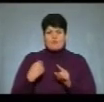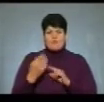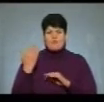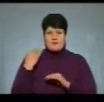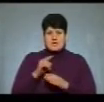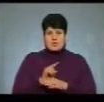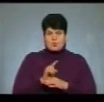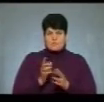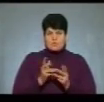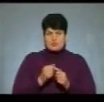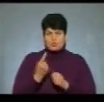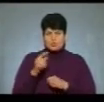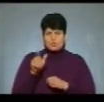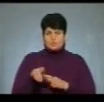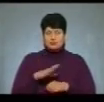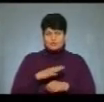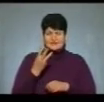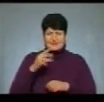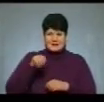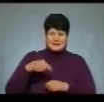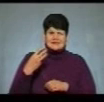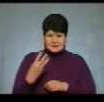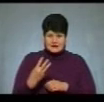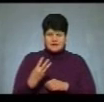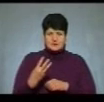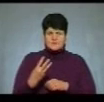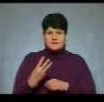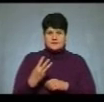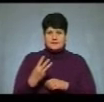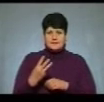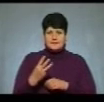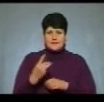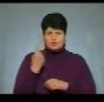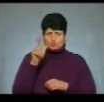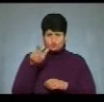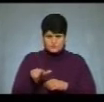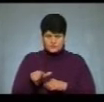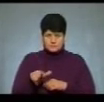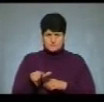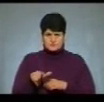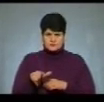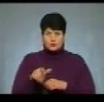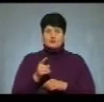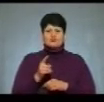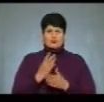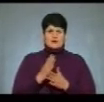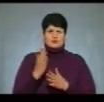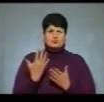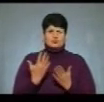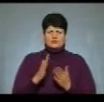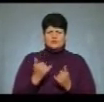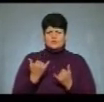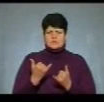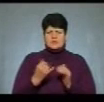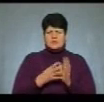одну особу. «Було 3,3 кубічних метра на людину. Чому має бути сьогодні людина